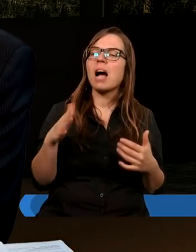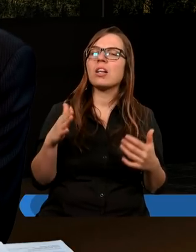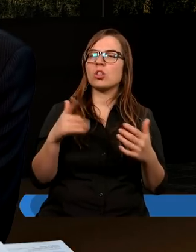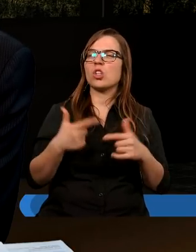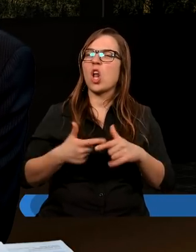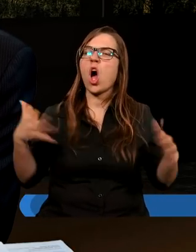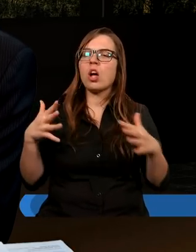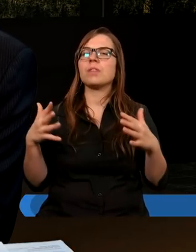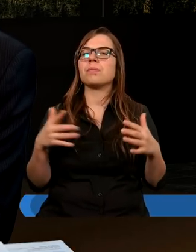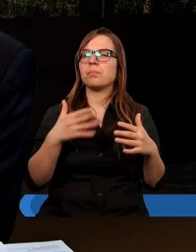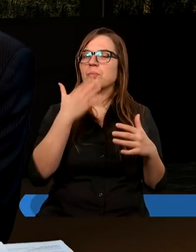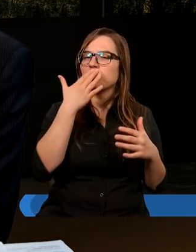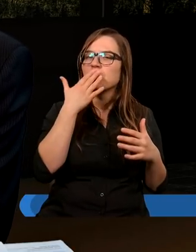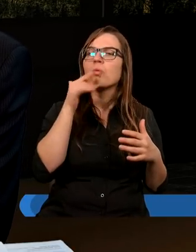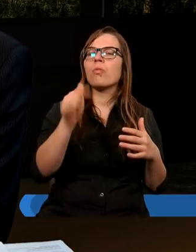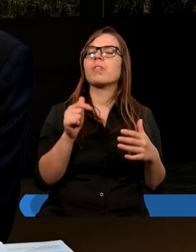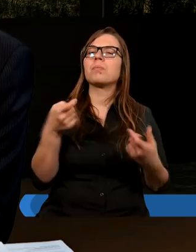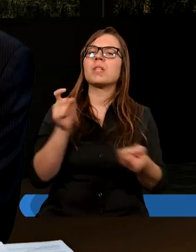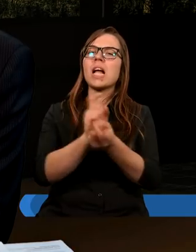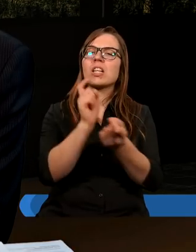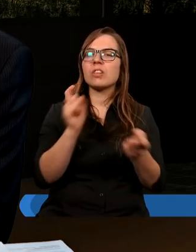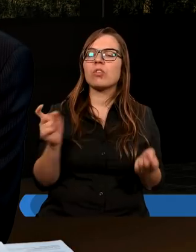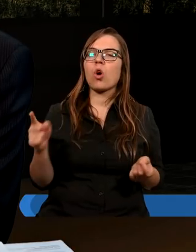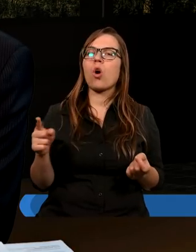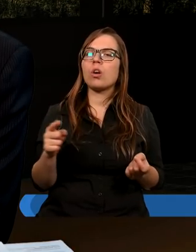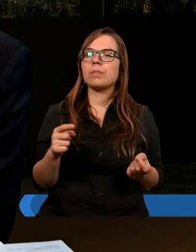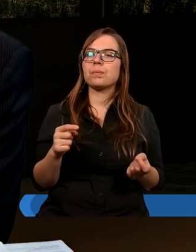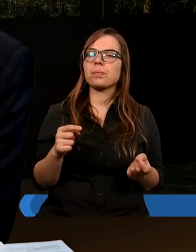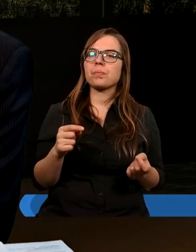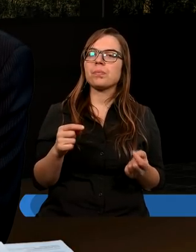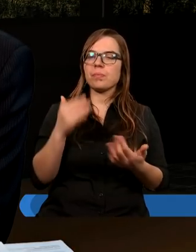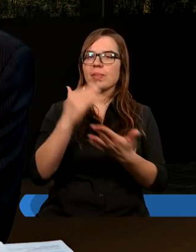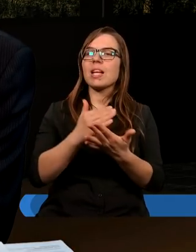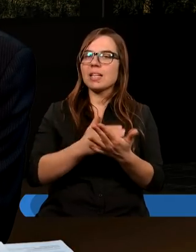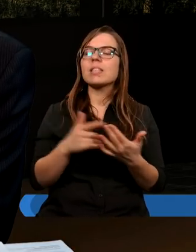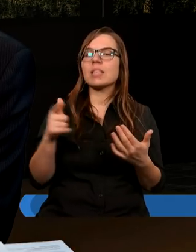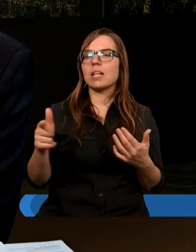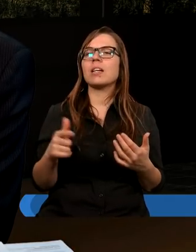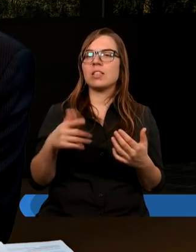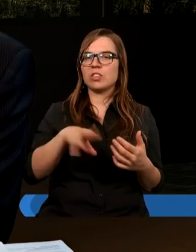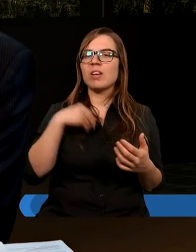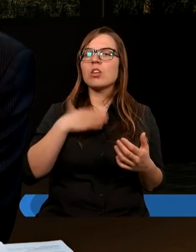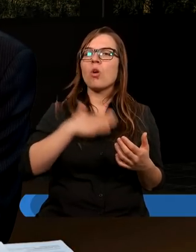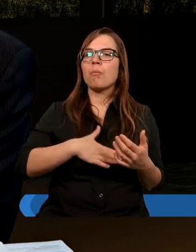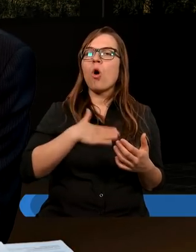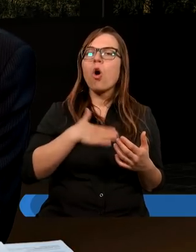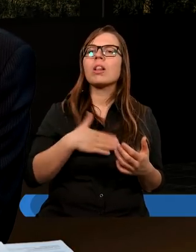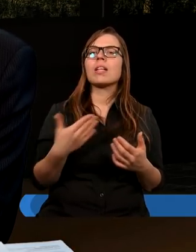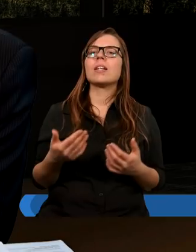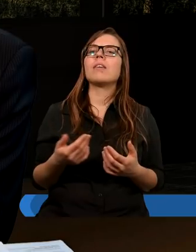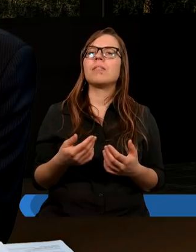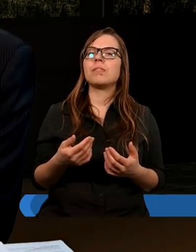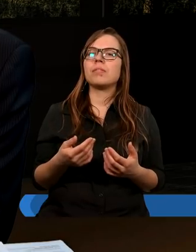ostro występuje przeciwko zasadzie świętowania soboty,